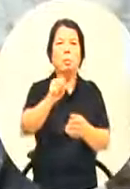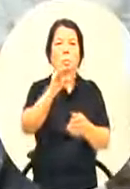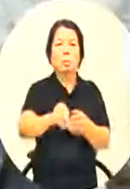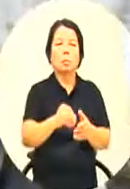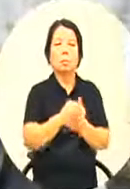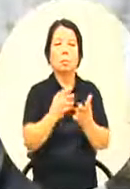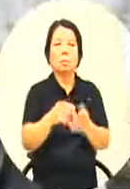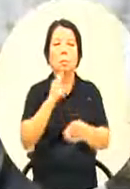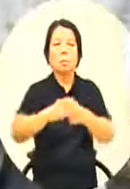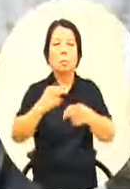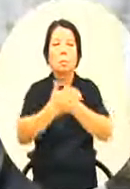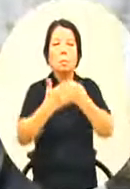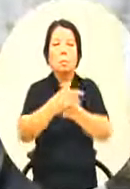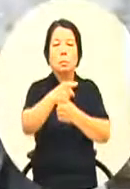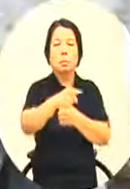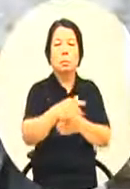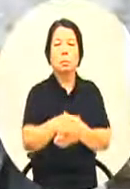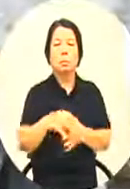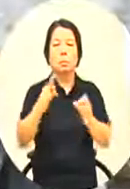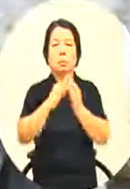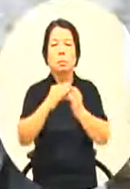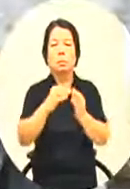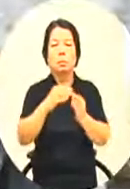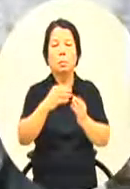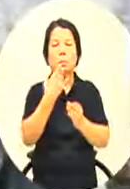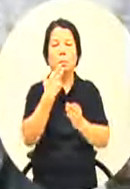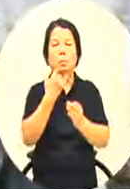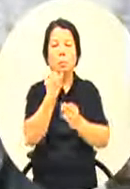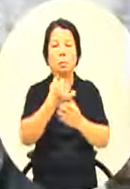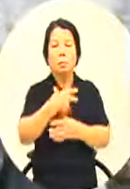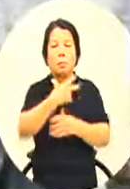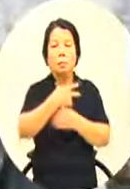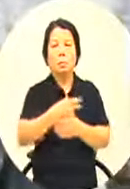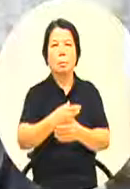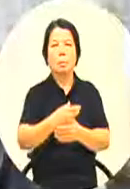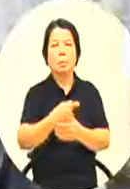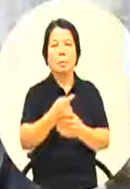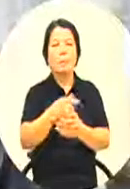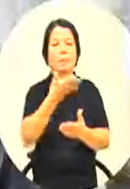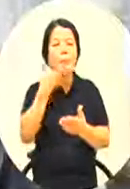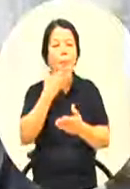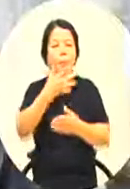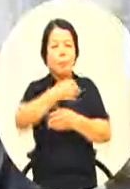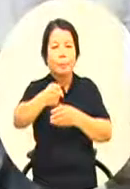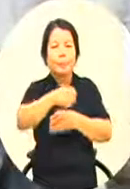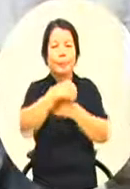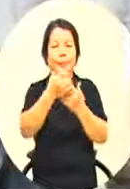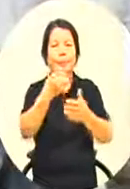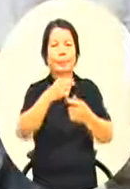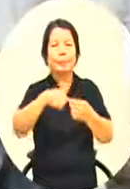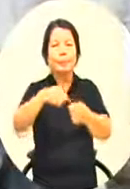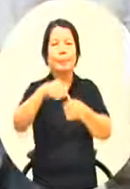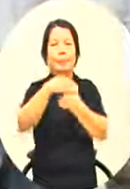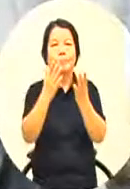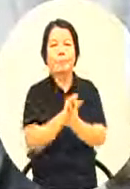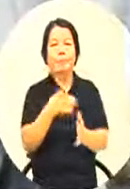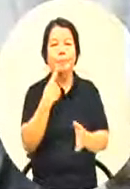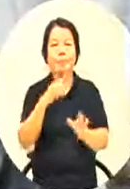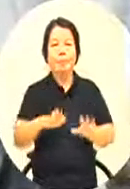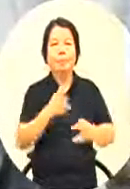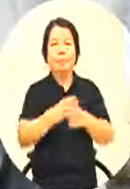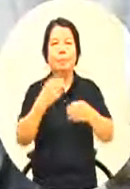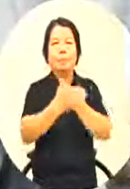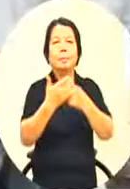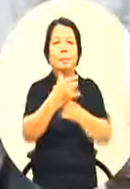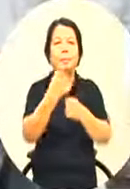信保基金拿他乡银行贪便钱信保基金就是什么就文化局嘛就是市政府啊十五万你就买到你就